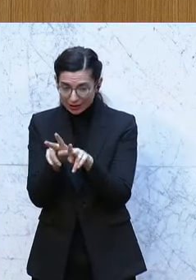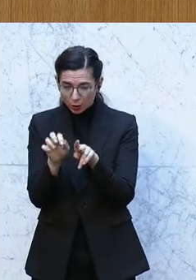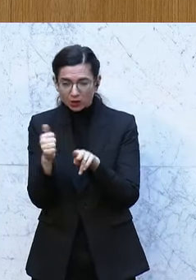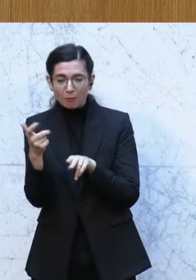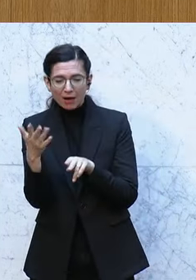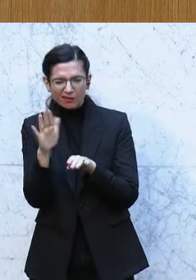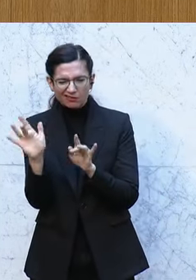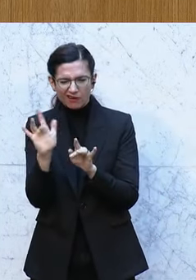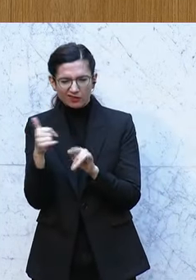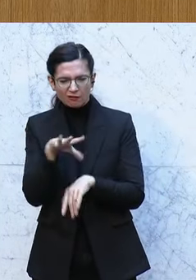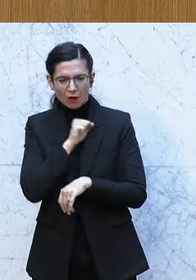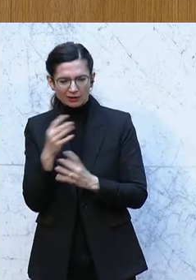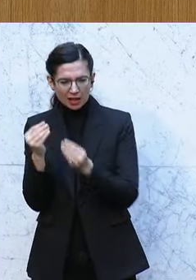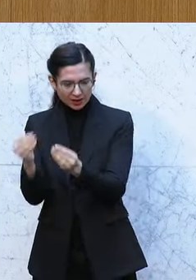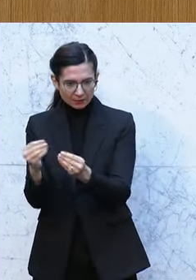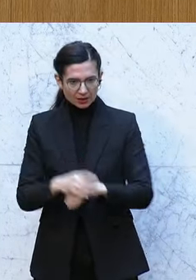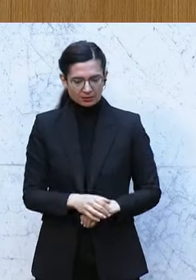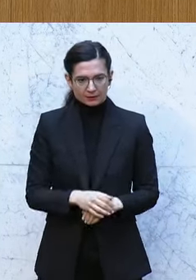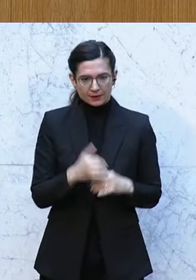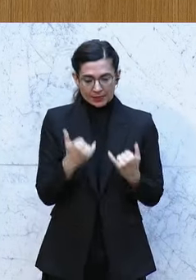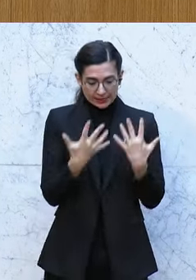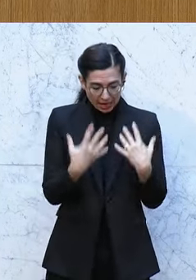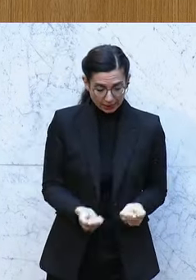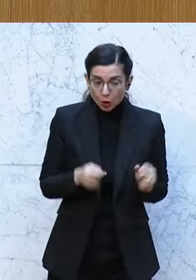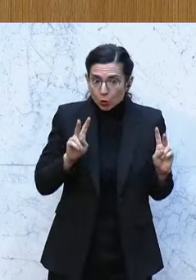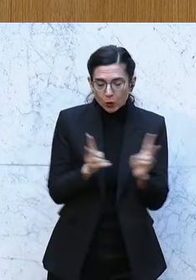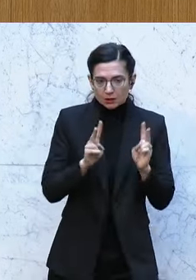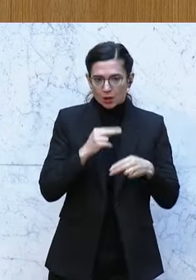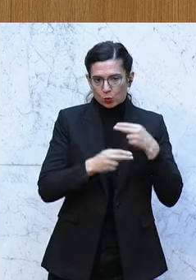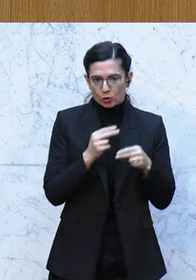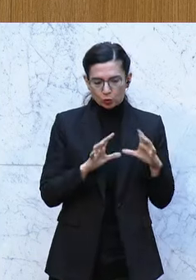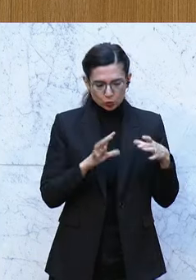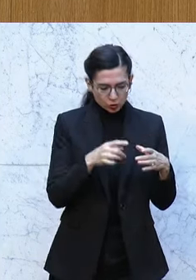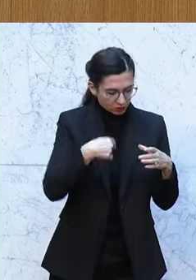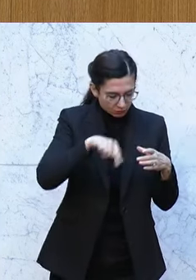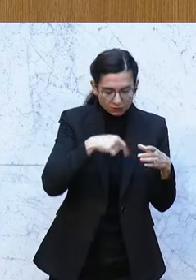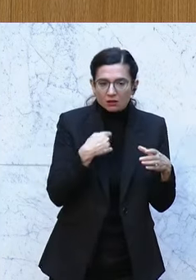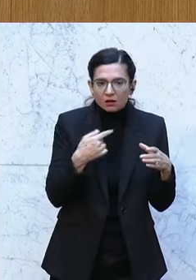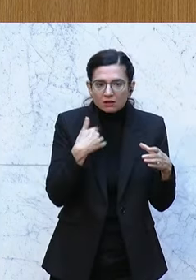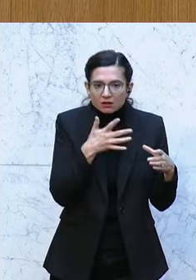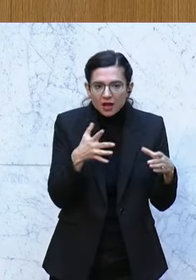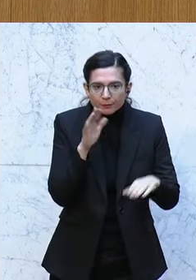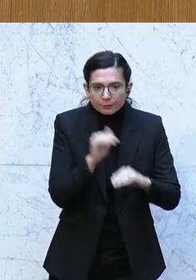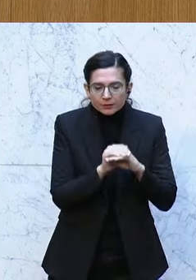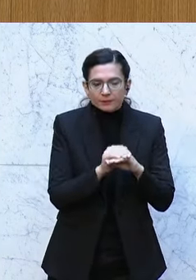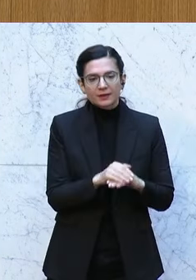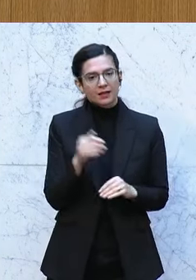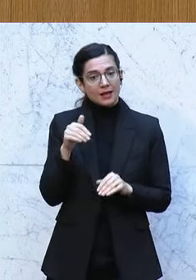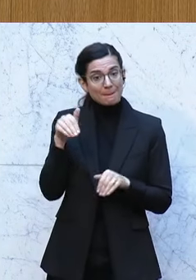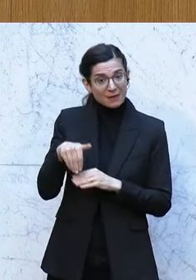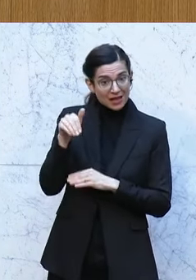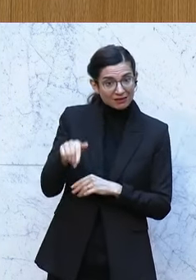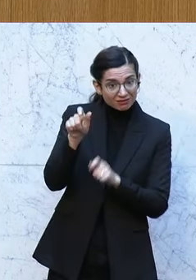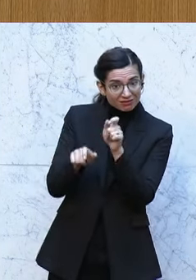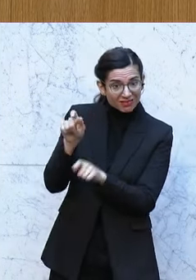manche gleich? Und das Ergebnis nach einem sehr, sehr kurzen Untersuchungsausschuss ist bei der Frage, werden Milliardäre